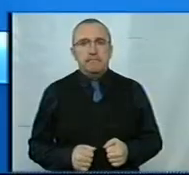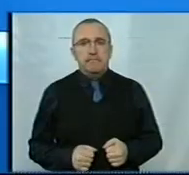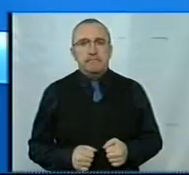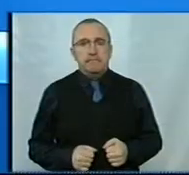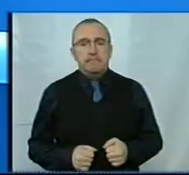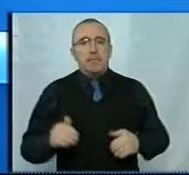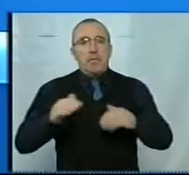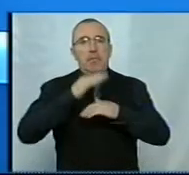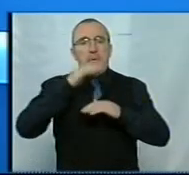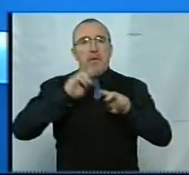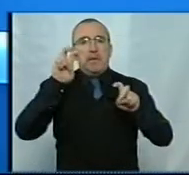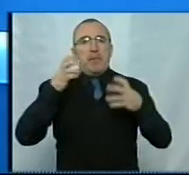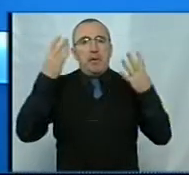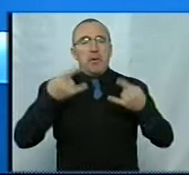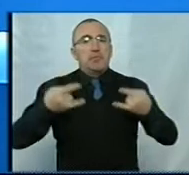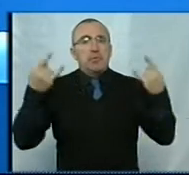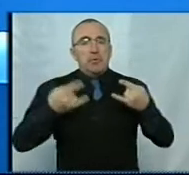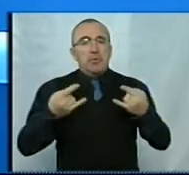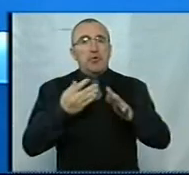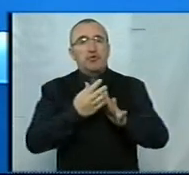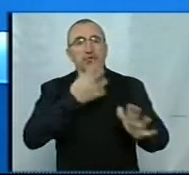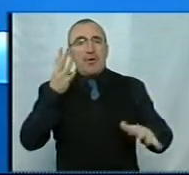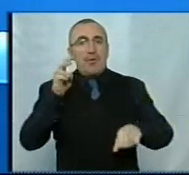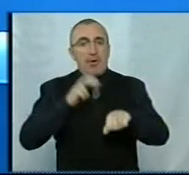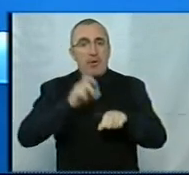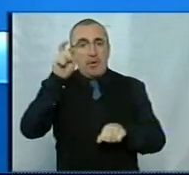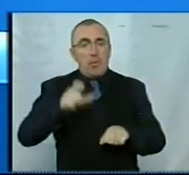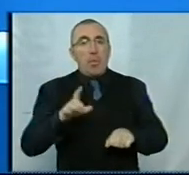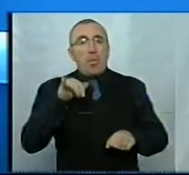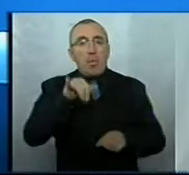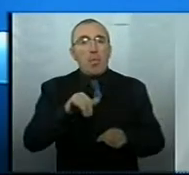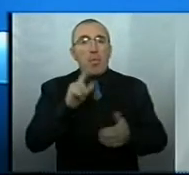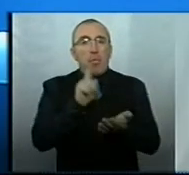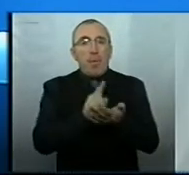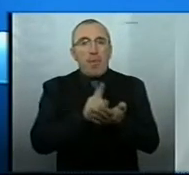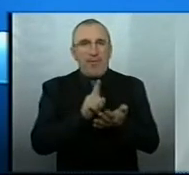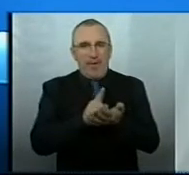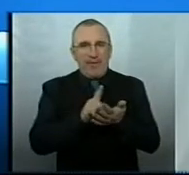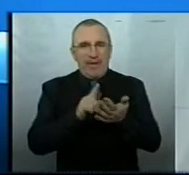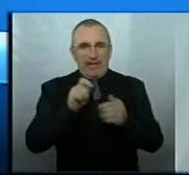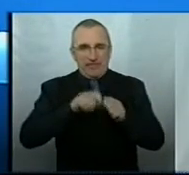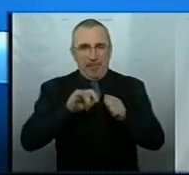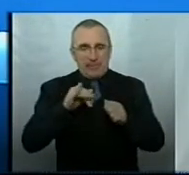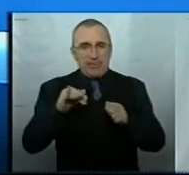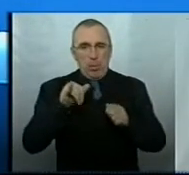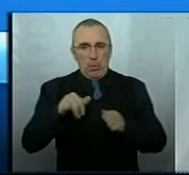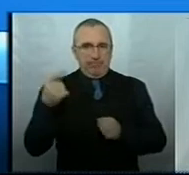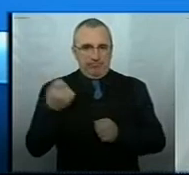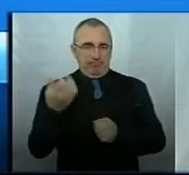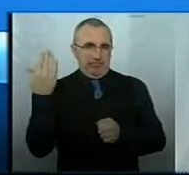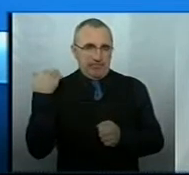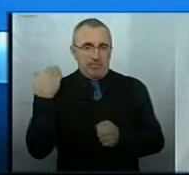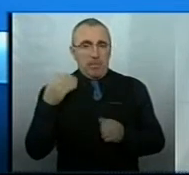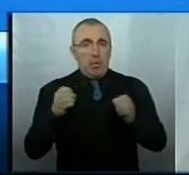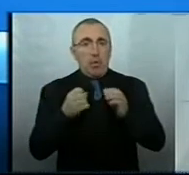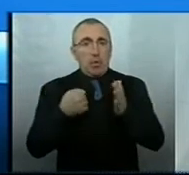Добрий вечір, тема дня на Суспільному. Черги лікарів утворились у податковій інспекції у Кропивницькому наприкінці минулого тижня. До